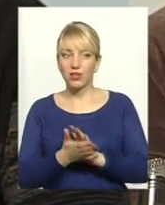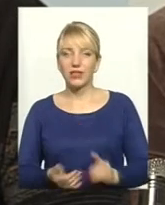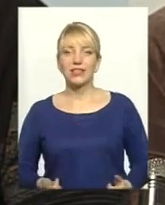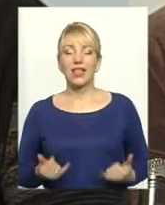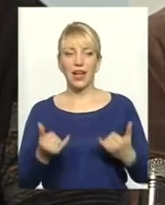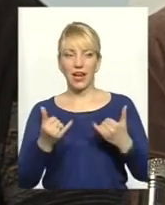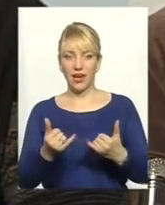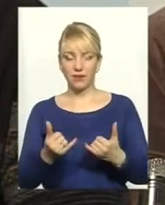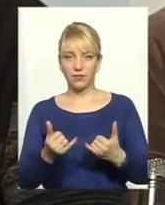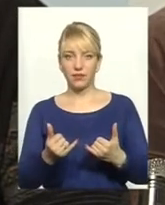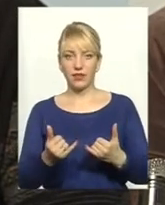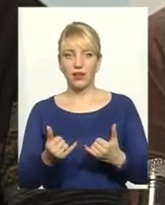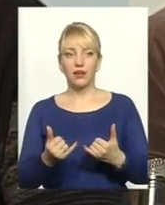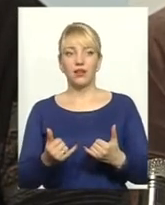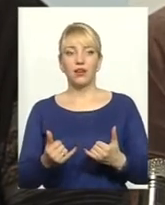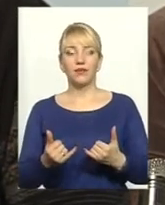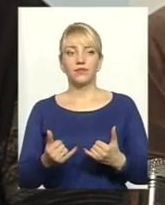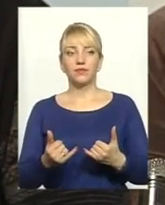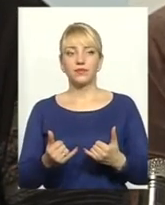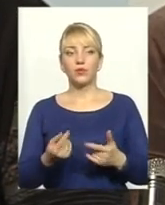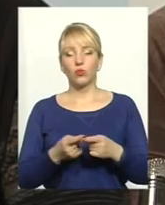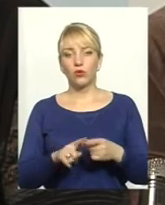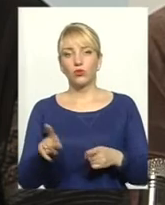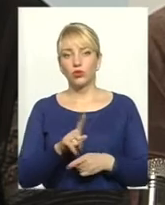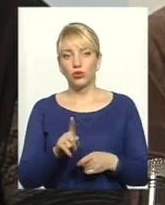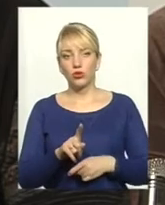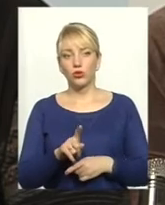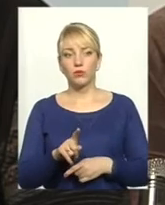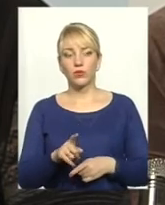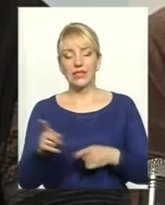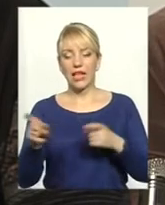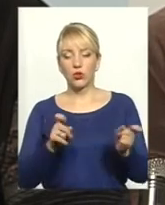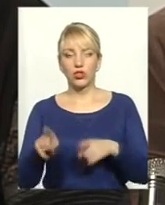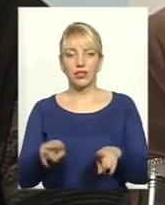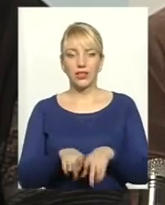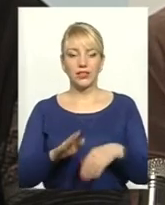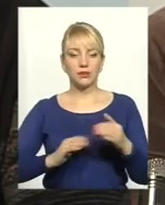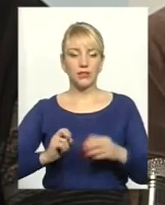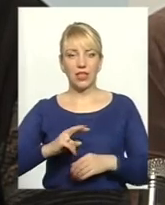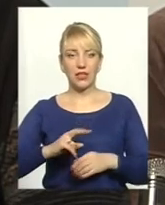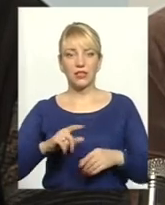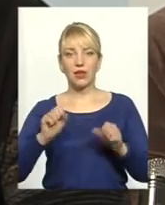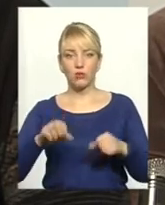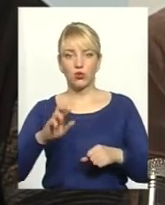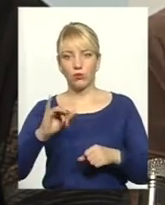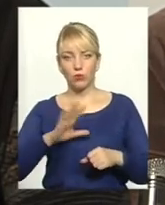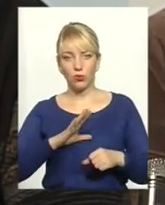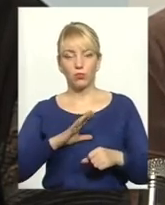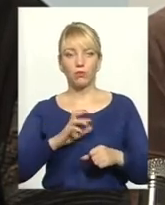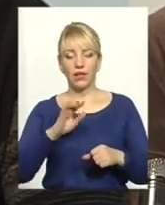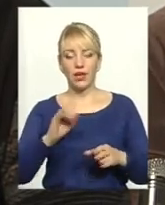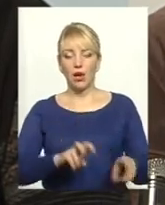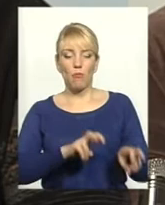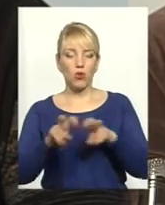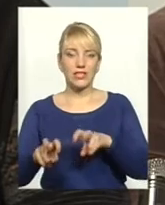запевняю вас, і на нашому підприємстві теж, для того, щоб залучити таких спеціалістів, і їх можна було спокійно садити в таку техніку. Тому що,